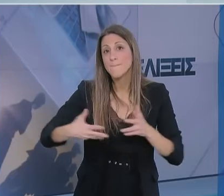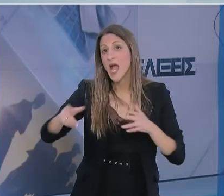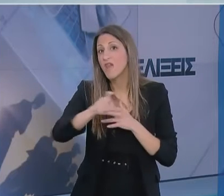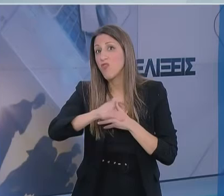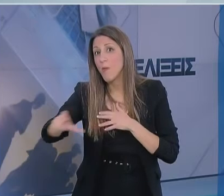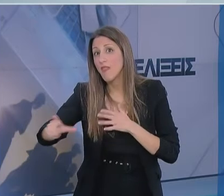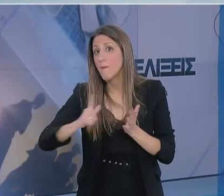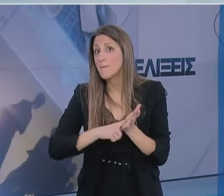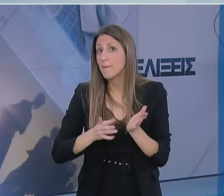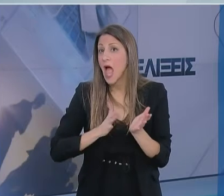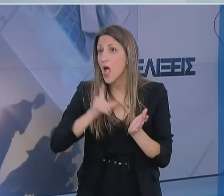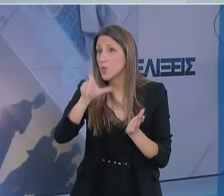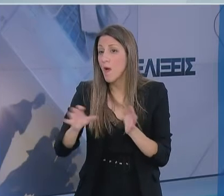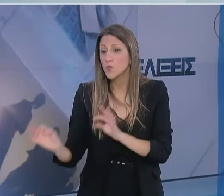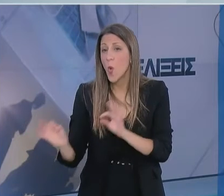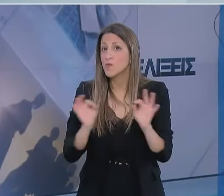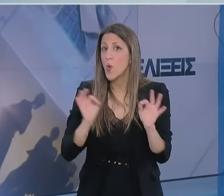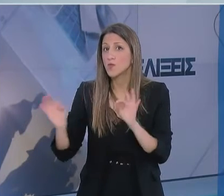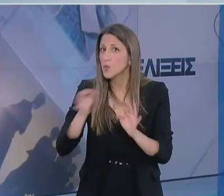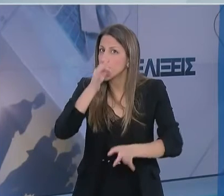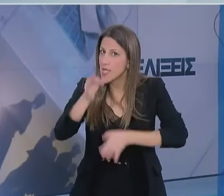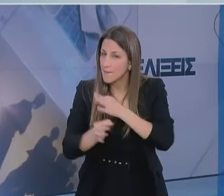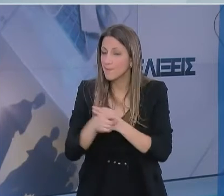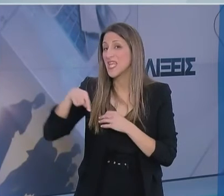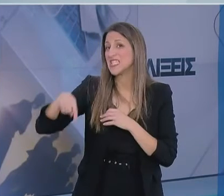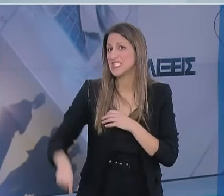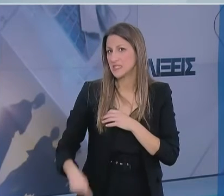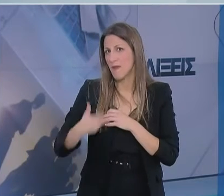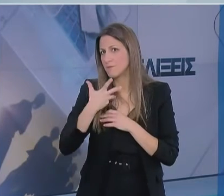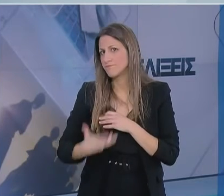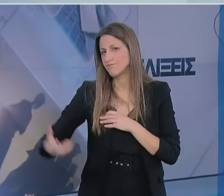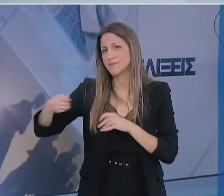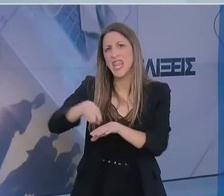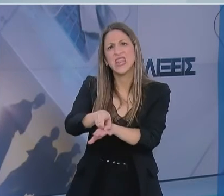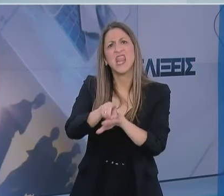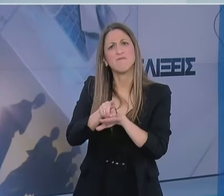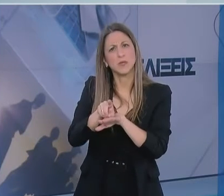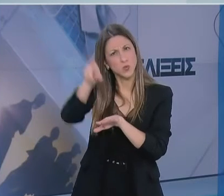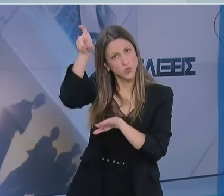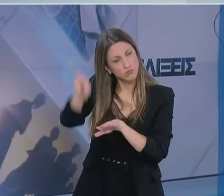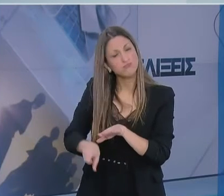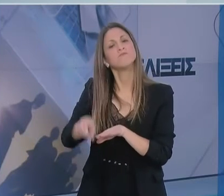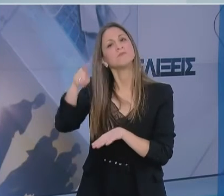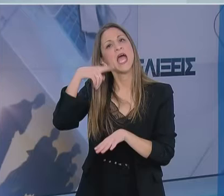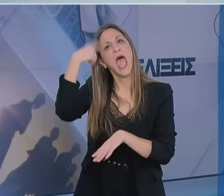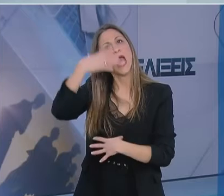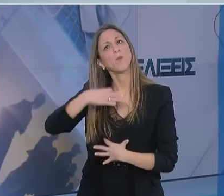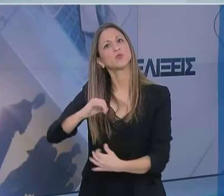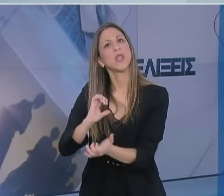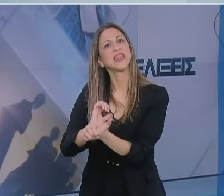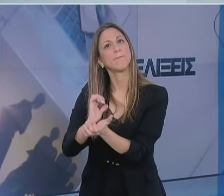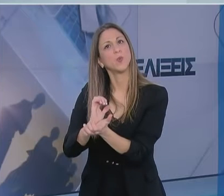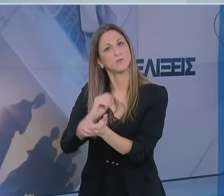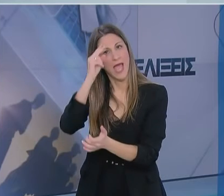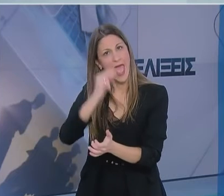Εβδομάδας. Σήμερα ο Σεβασμιότατος Μητροπολίτης Ναυπάκτου και Αγίου Βλασίου Ιερόθεος ως εκπρόσωπος τύπου της Εκκλησίας της Ελλάδος